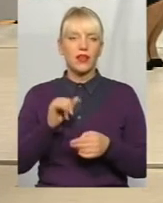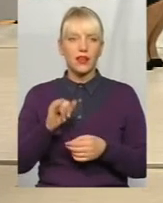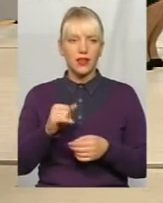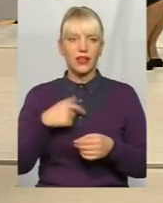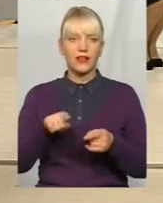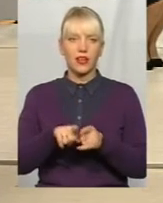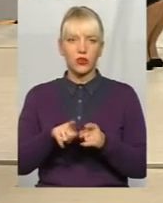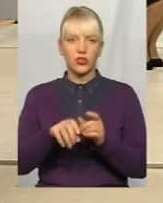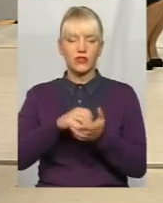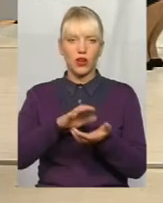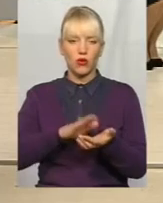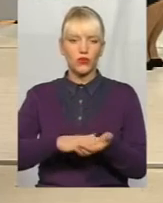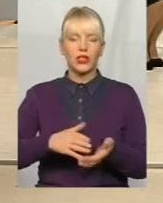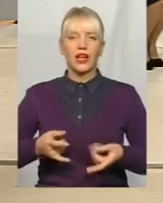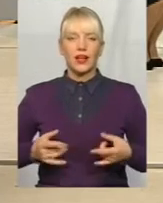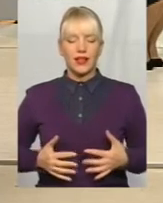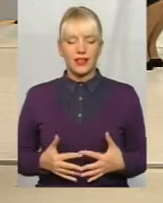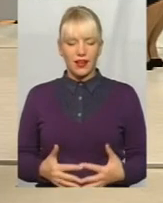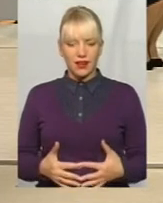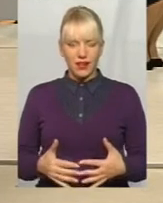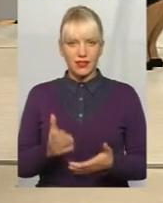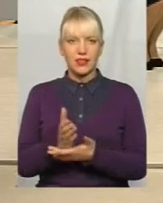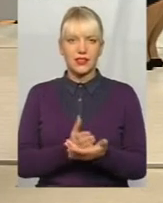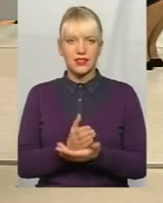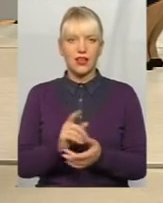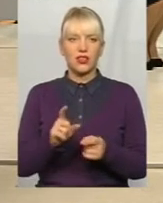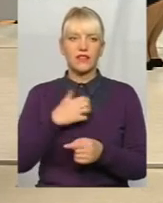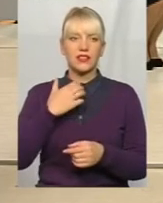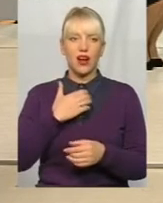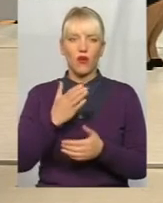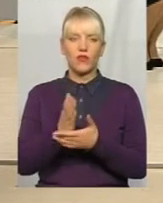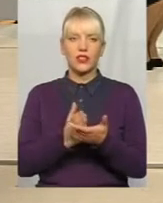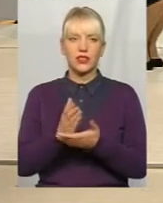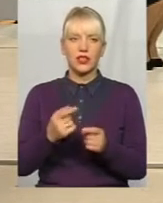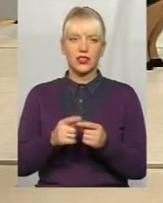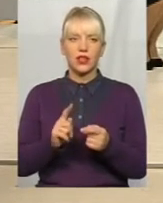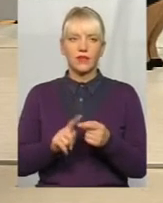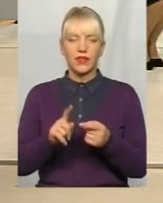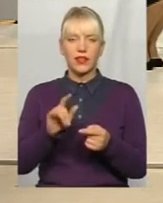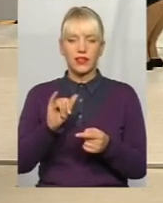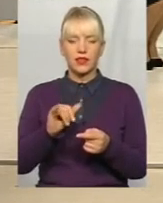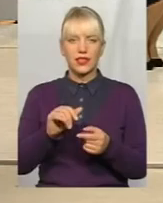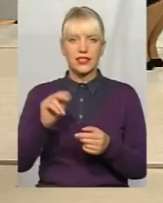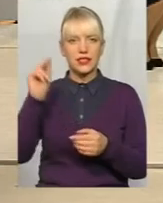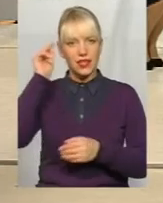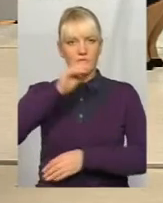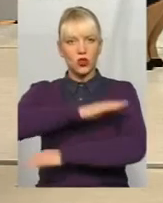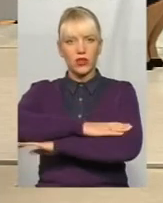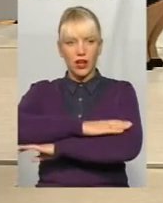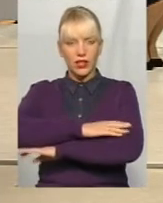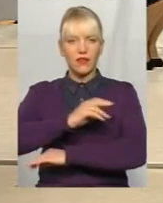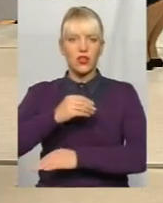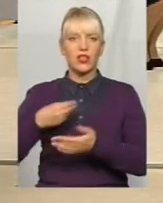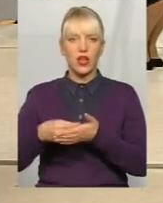декретний стаж, крім цього, страховий стаж, зарахували перебування в декреті, стаціонарне навчання на бюджеті,